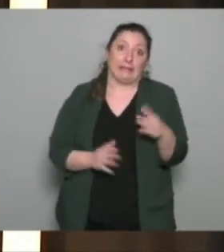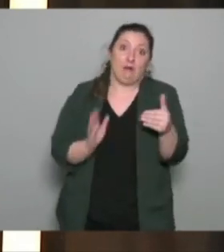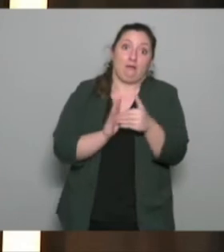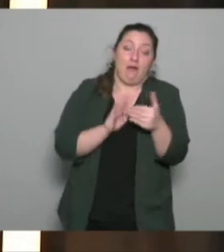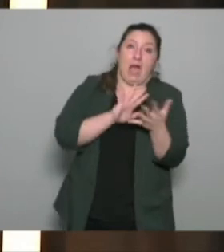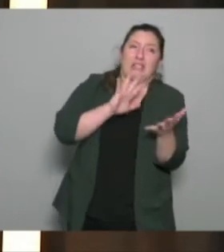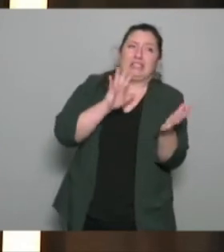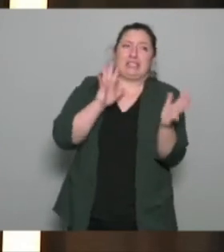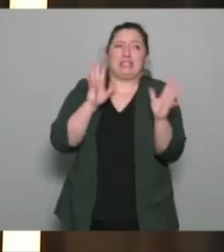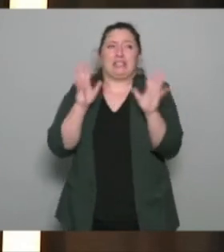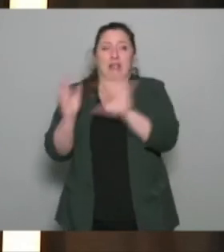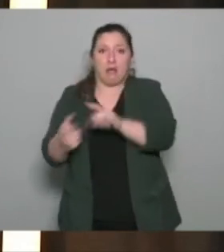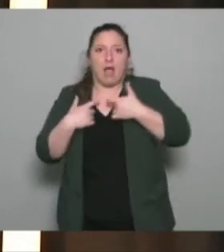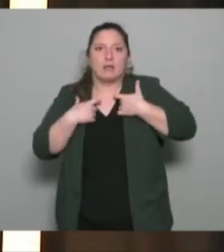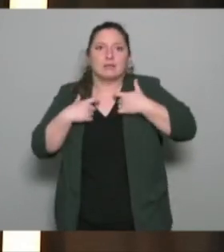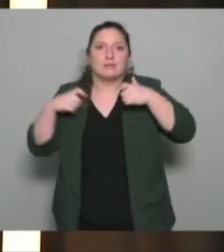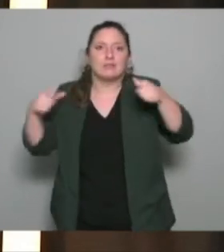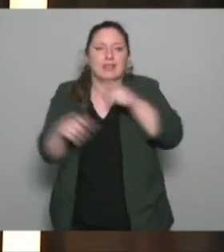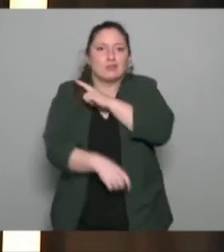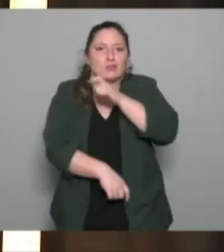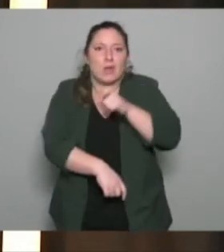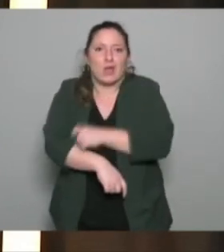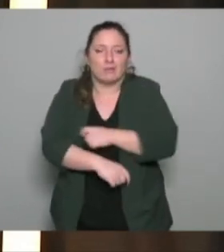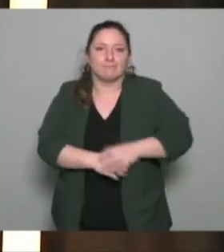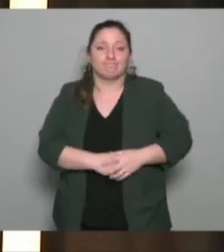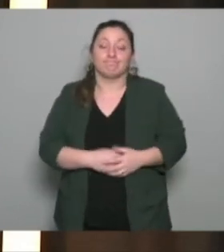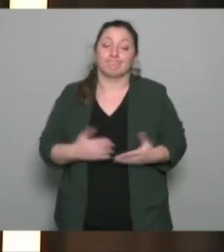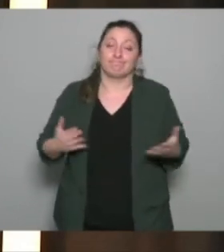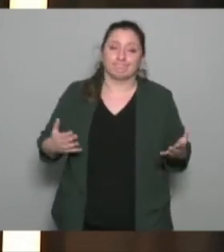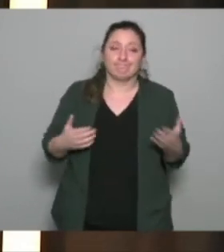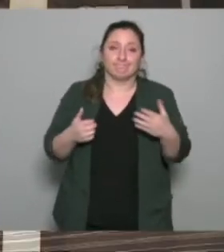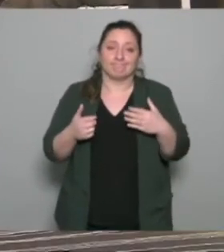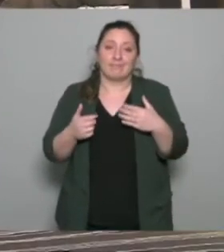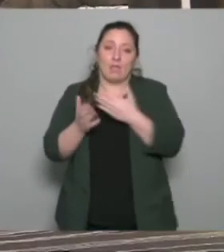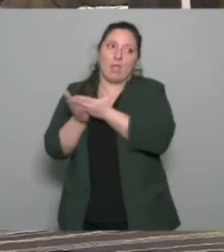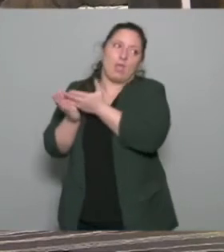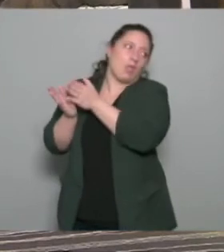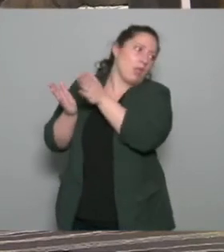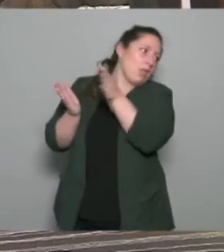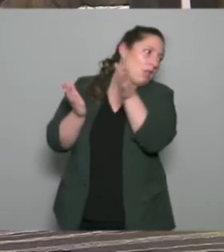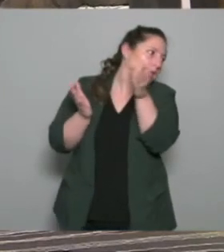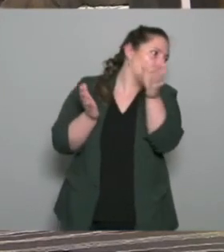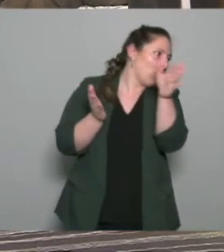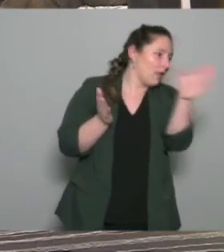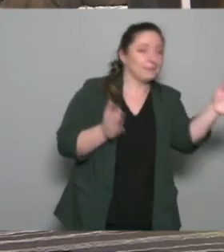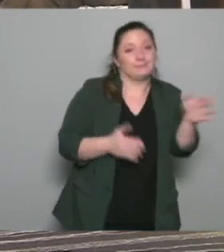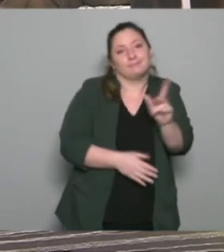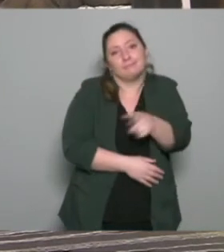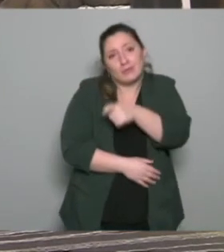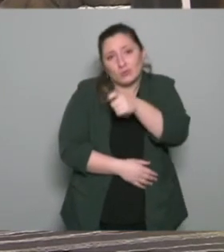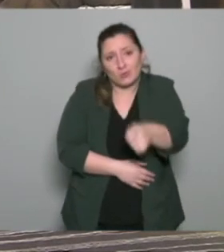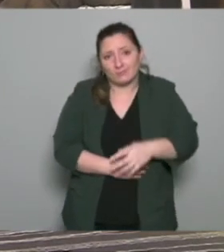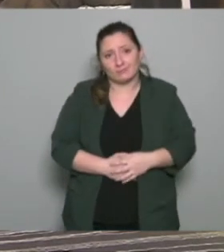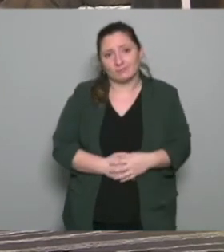'accessibilité à cette pratique il y eu ces deux glissements là ils sont compréhensibles il y a une